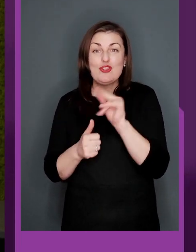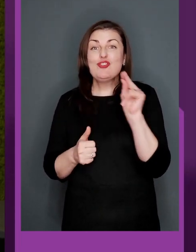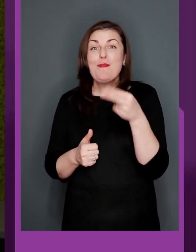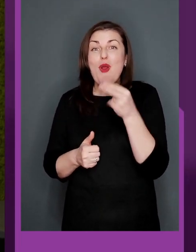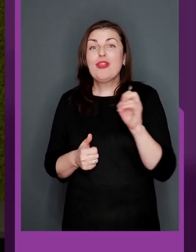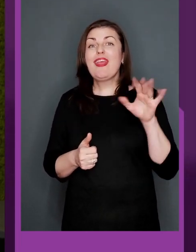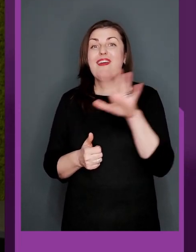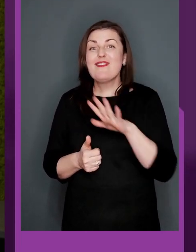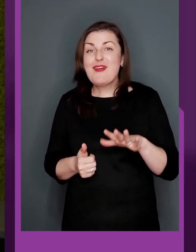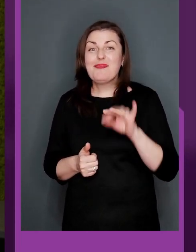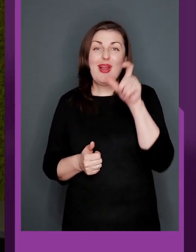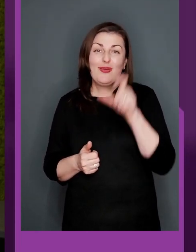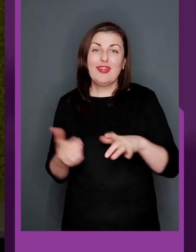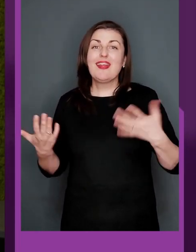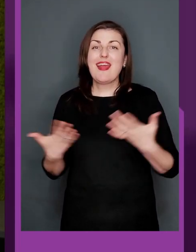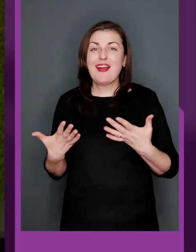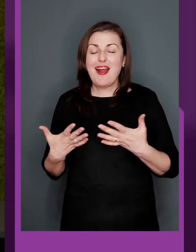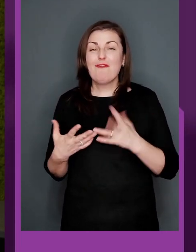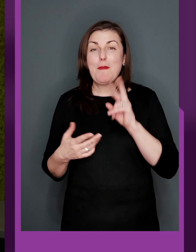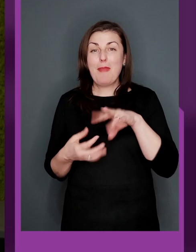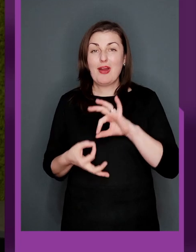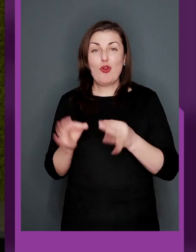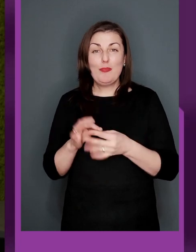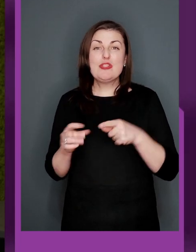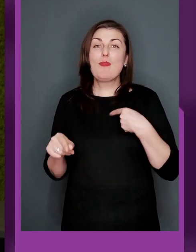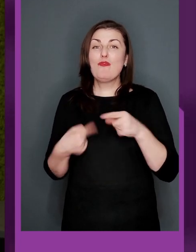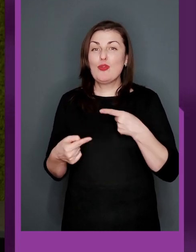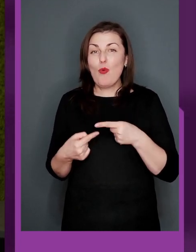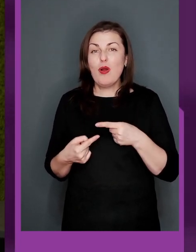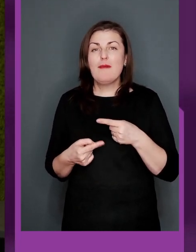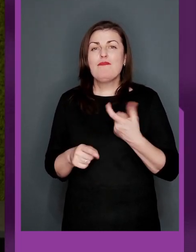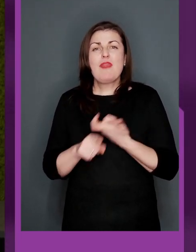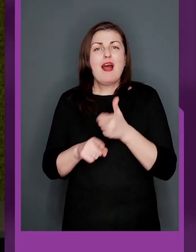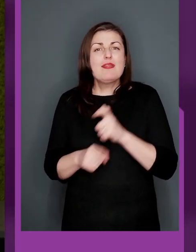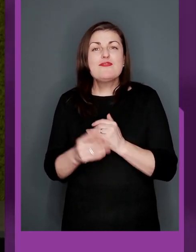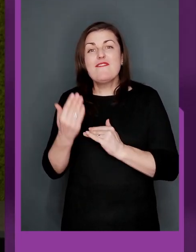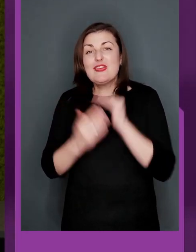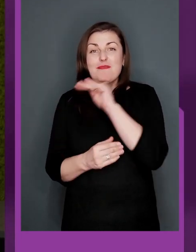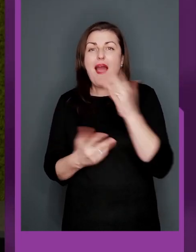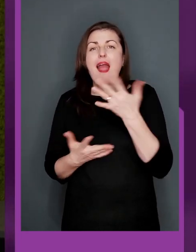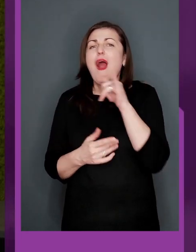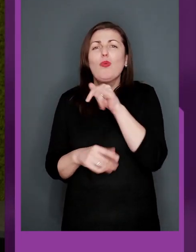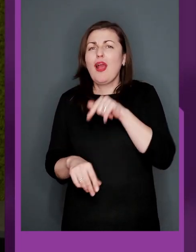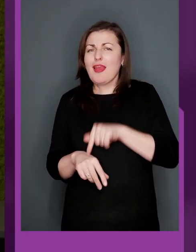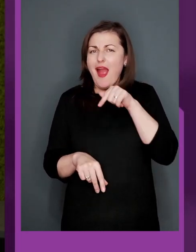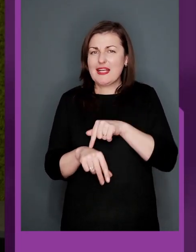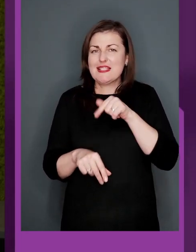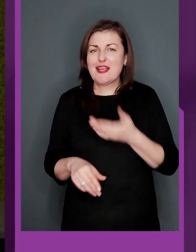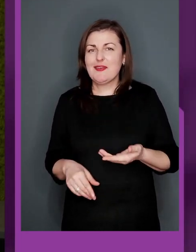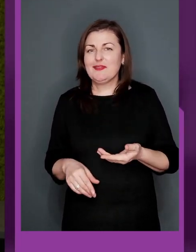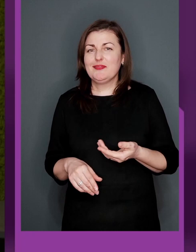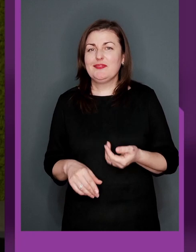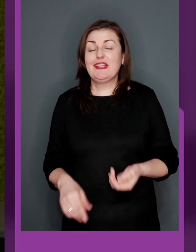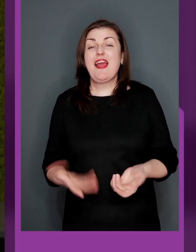дізнаються, що поруч з ними чемпіон Європи, людина, яка в паралімпійському футболі на дуже високому рівні, яка